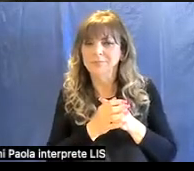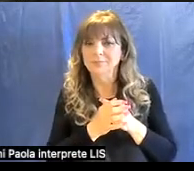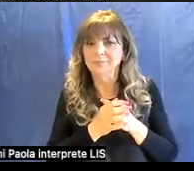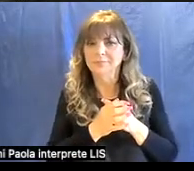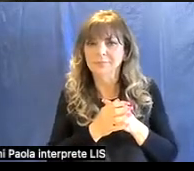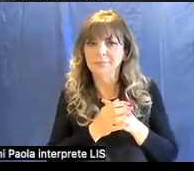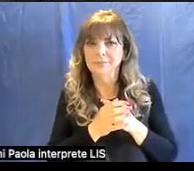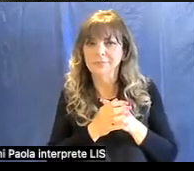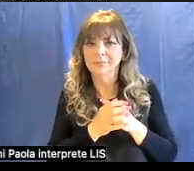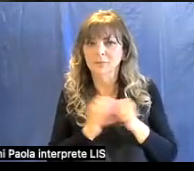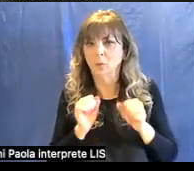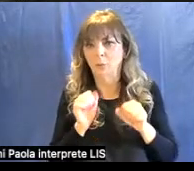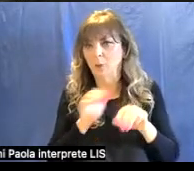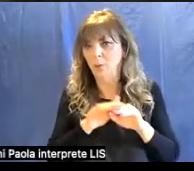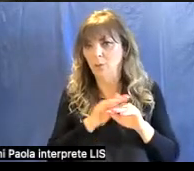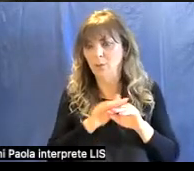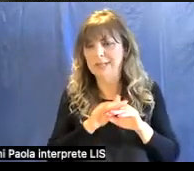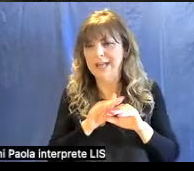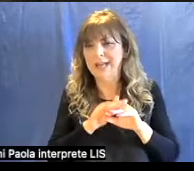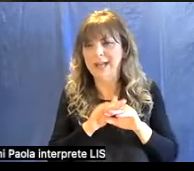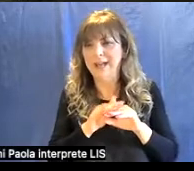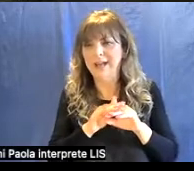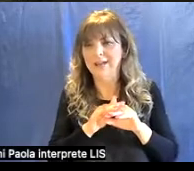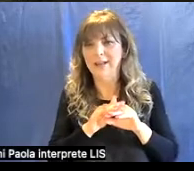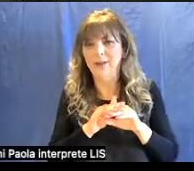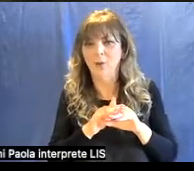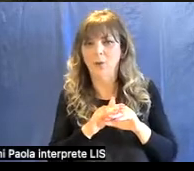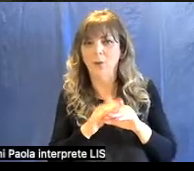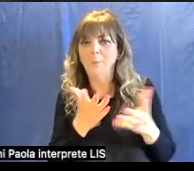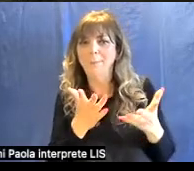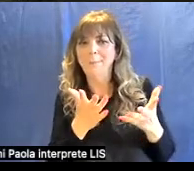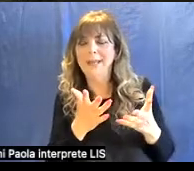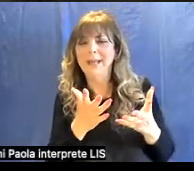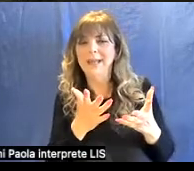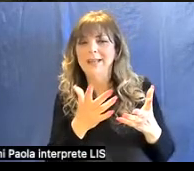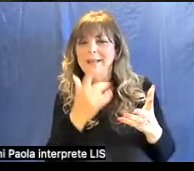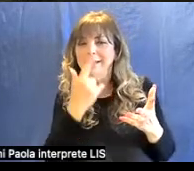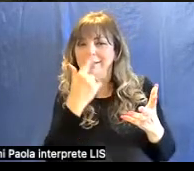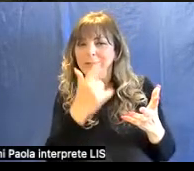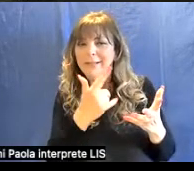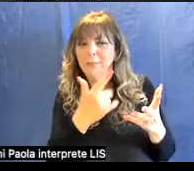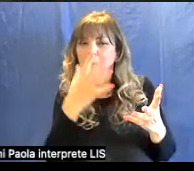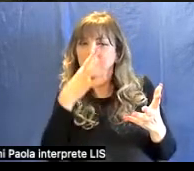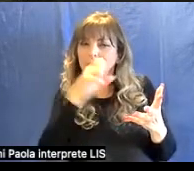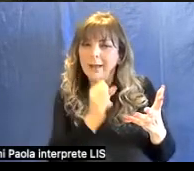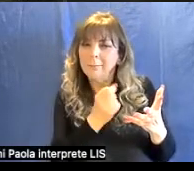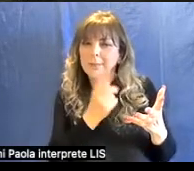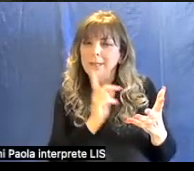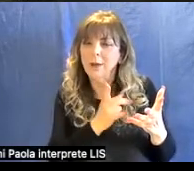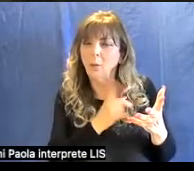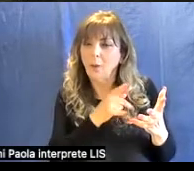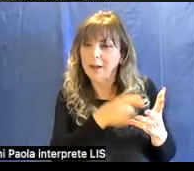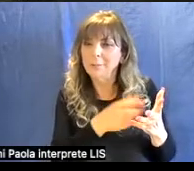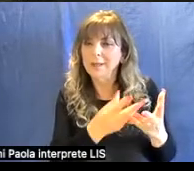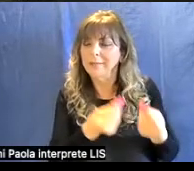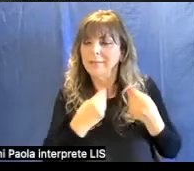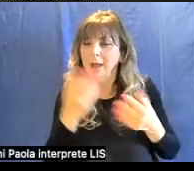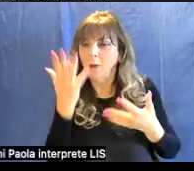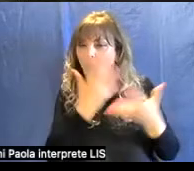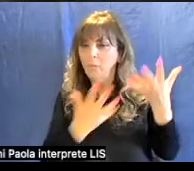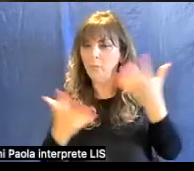usato strettamente come carattere diagnostico perché spesso ci confonde,